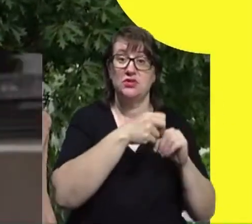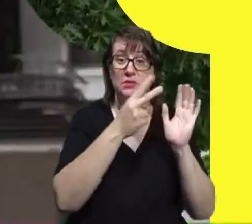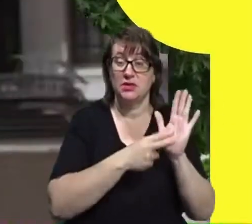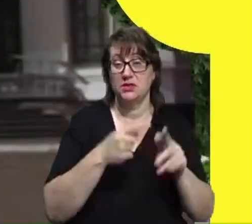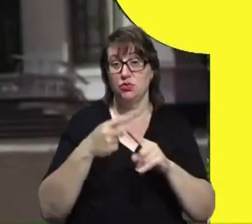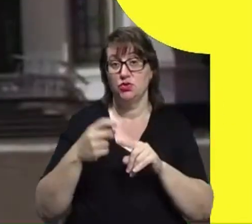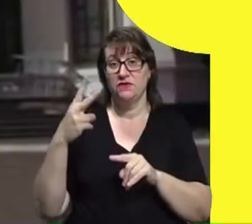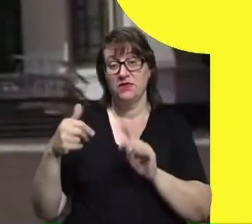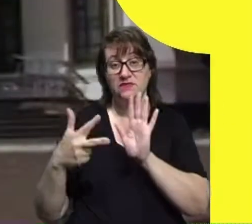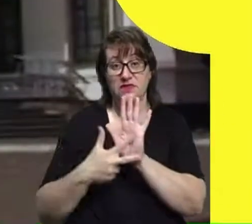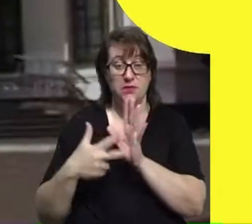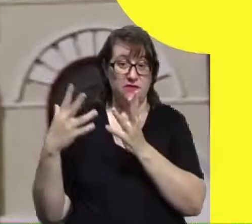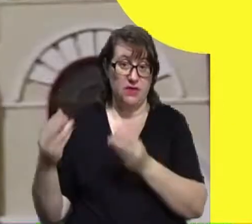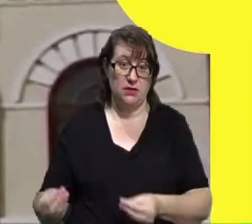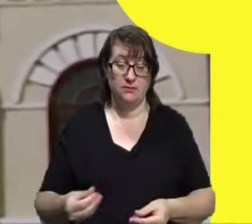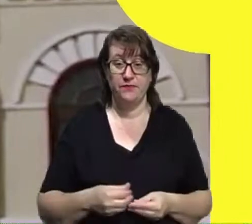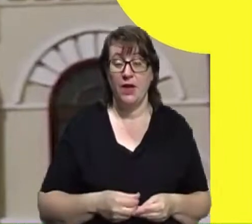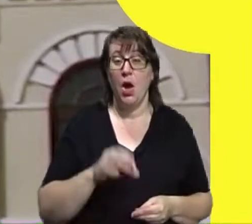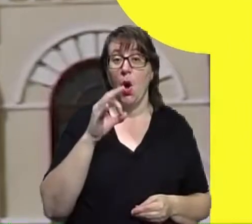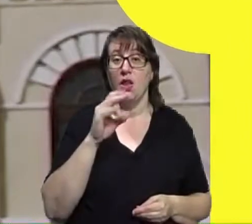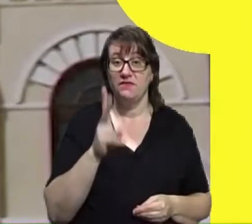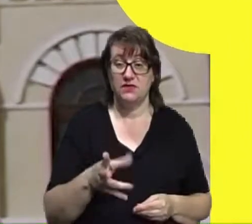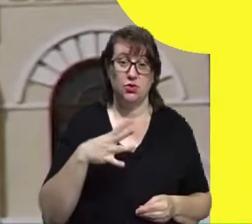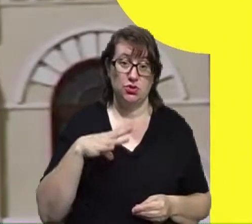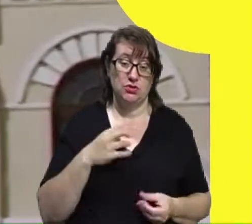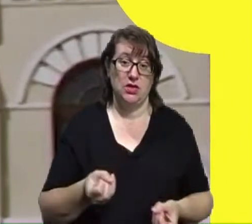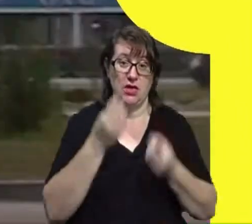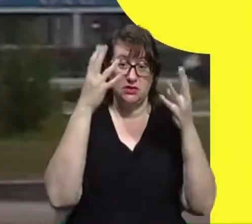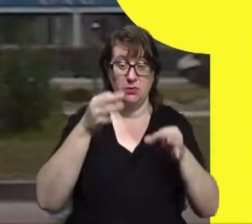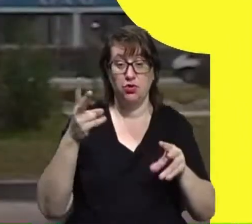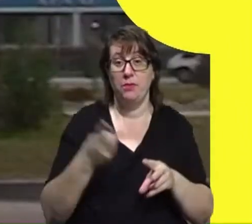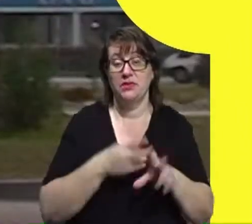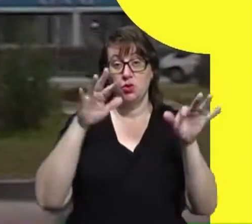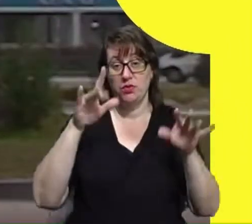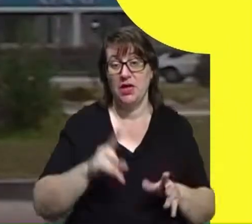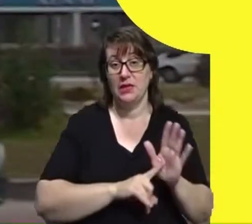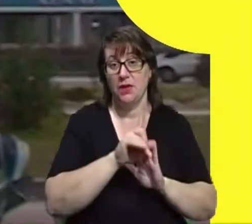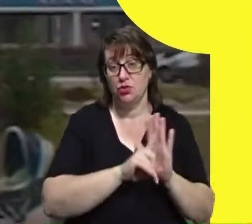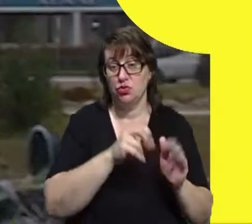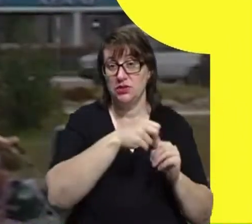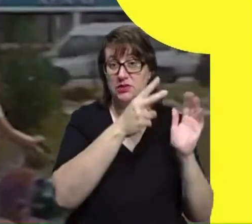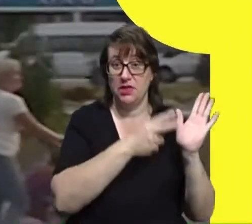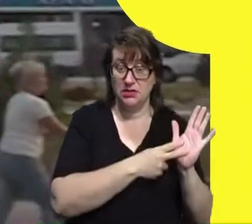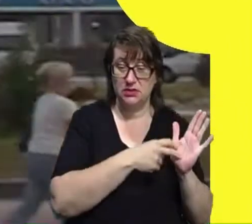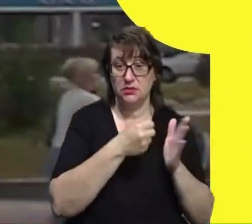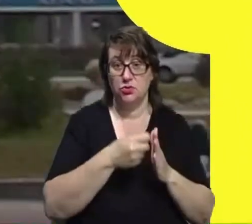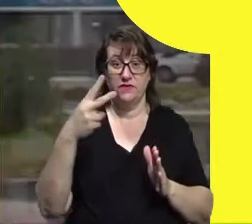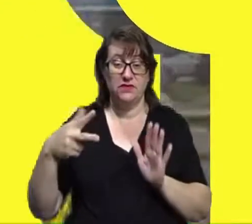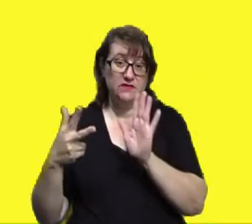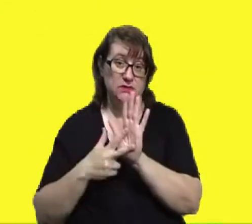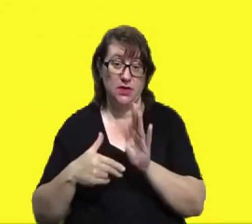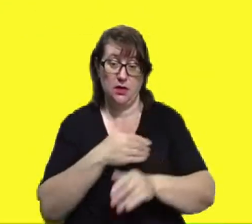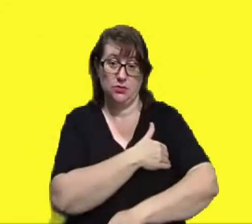28 в день. У Олевську очікується ясна погода без опадів. Температура повітря від 17 до 28 градусів.